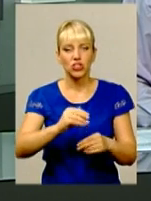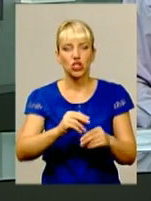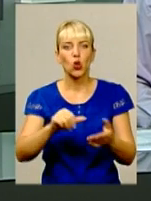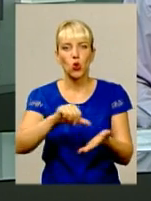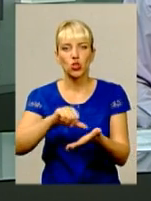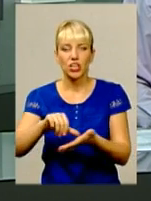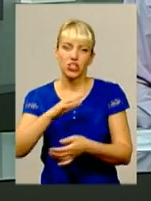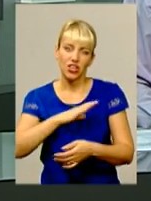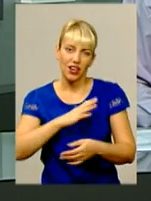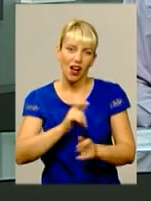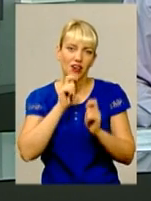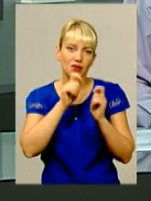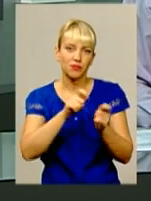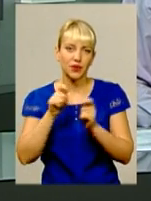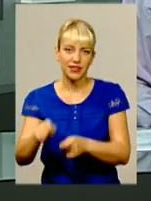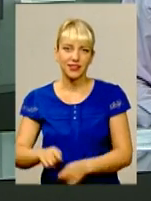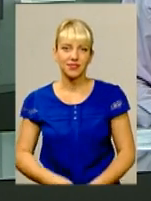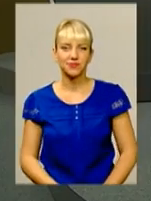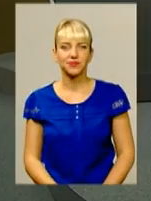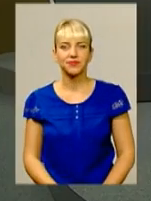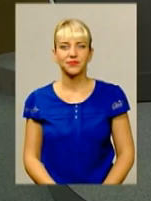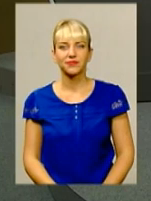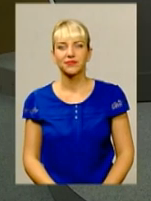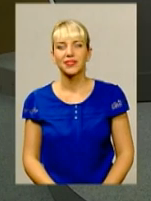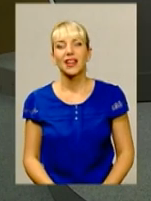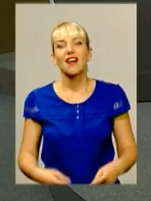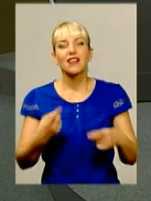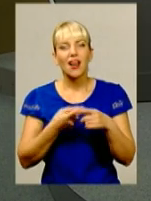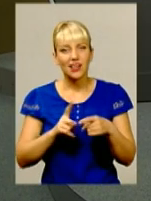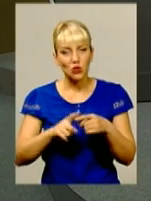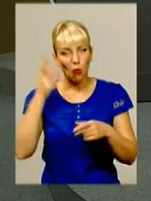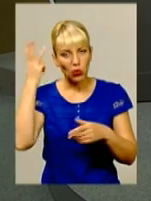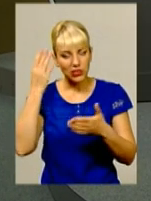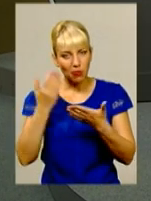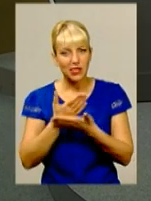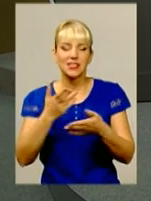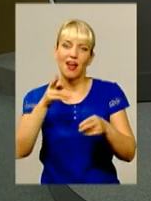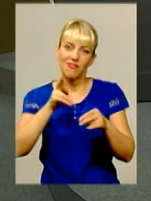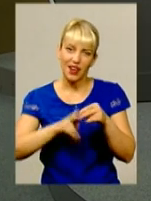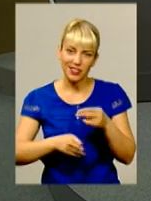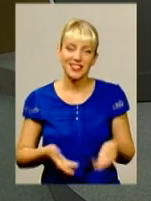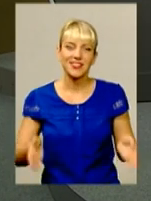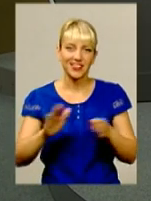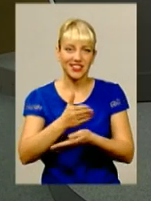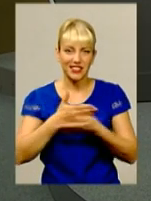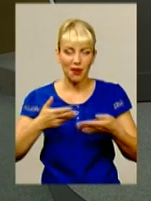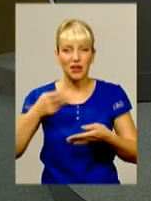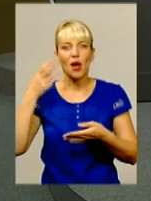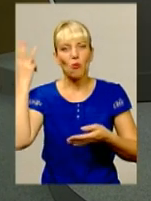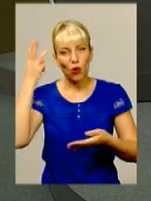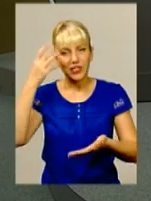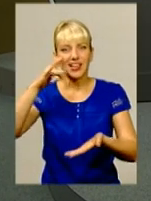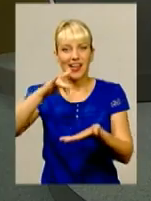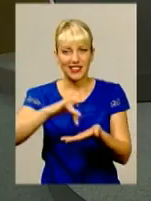заохочувальні призи та подарунки. На цьому подільська панорама завершується. Залишайтесь з нами на телеканалі